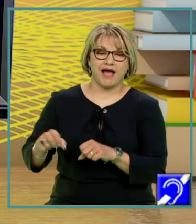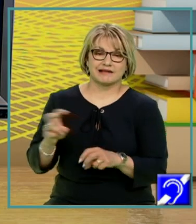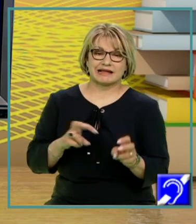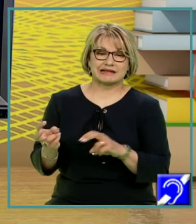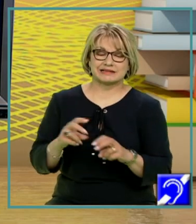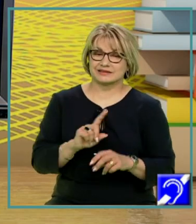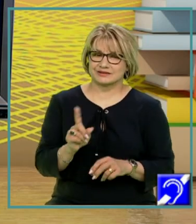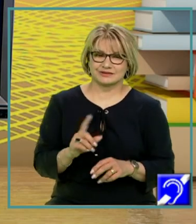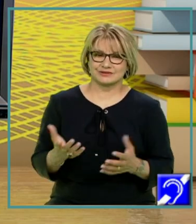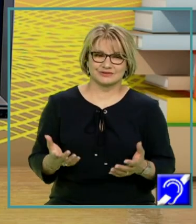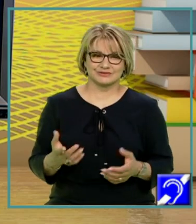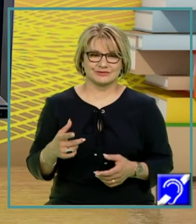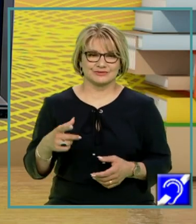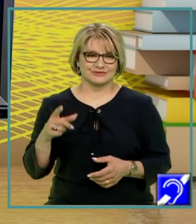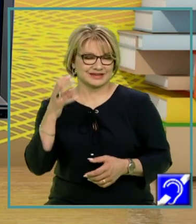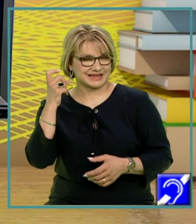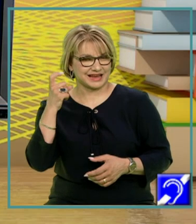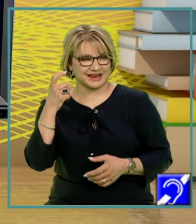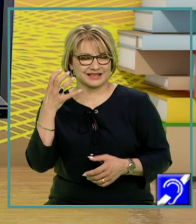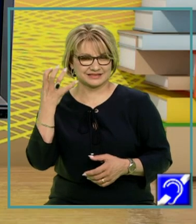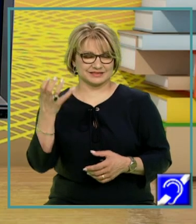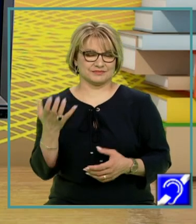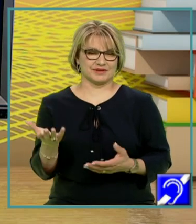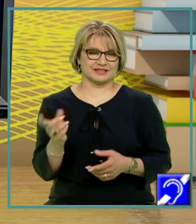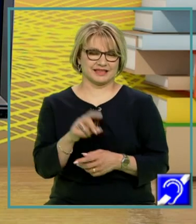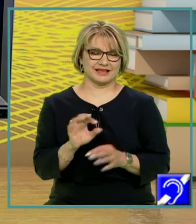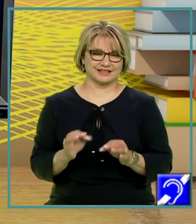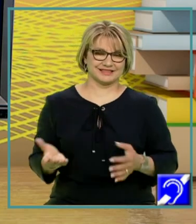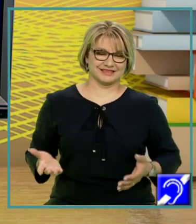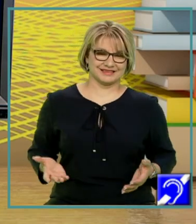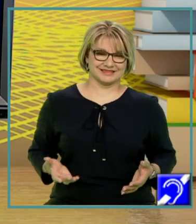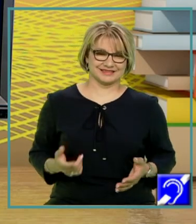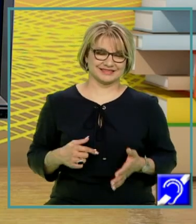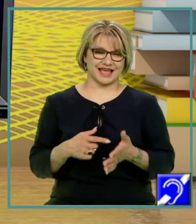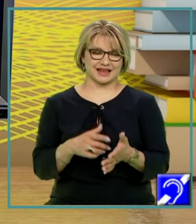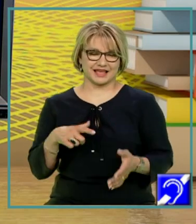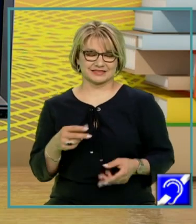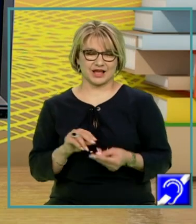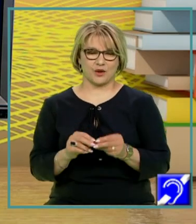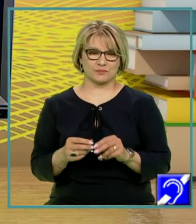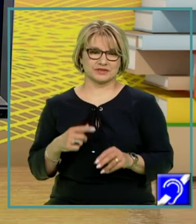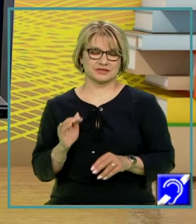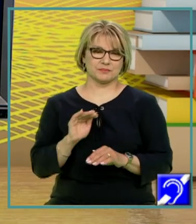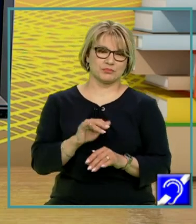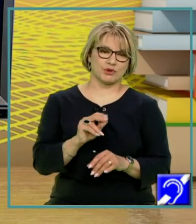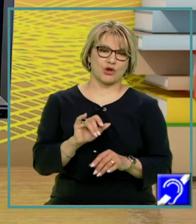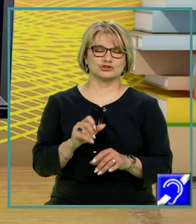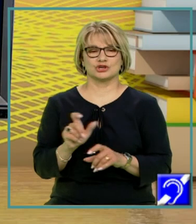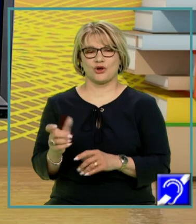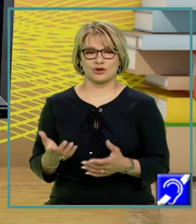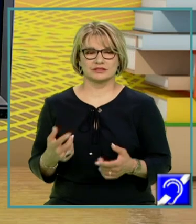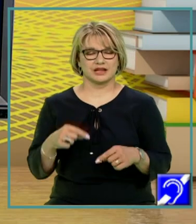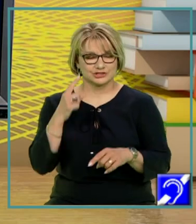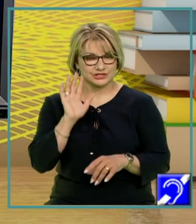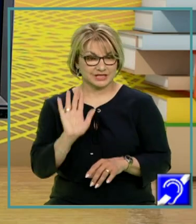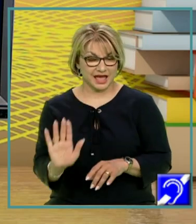vă dați mai mături decât sunteți arătând că domnule, situația este complexă și că sunt argumente și pro și contra. Știm deja asta, de altfel